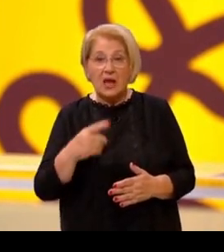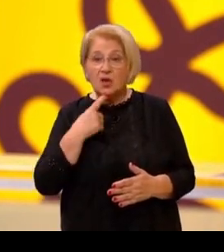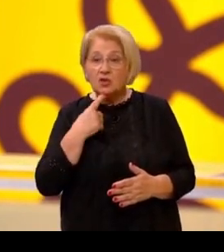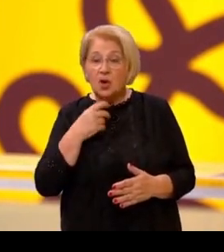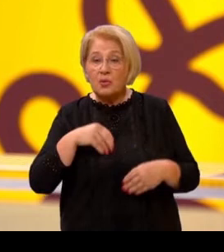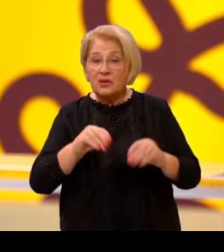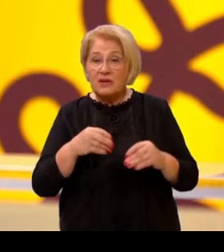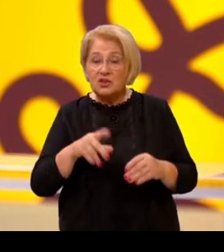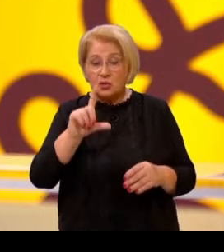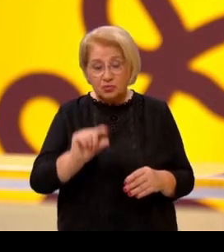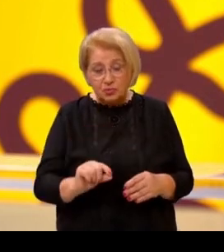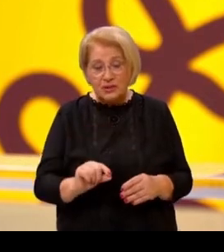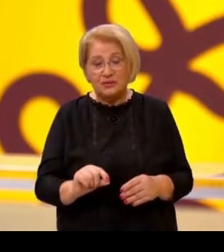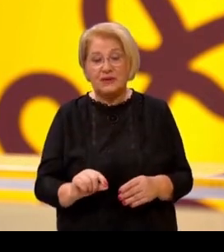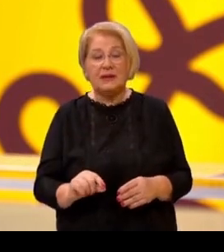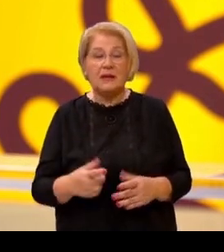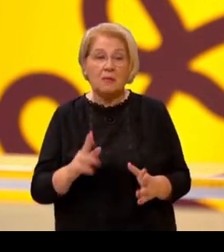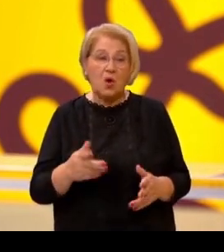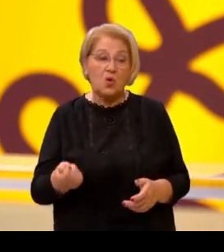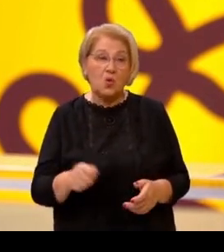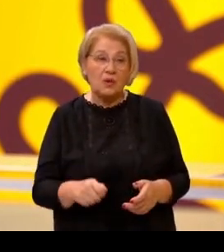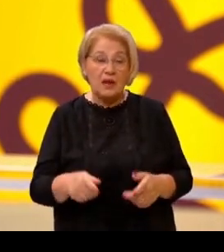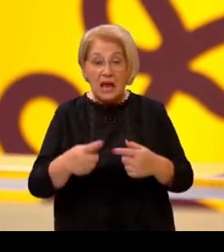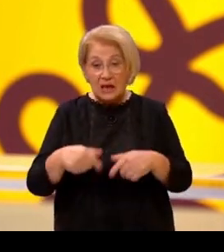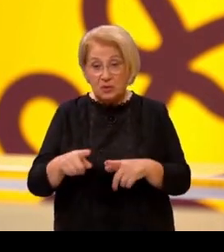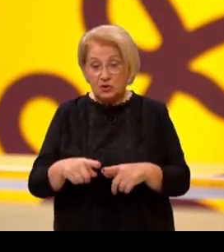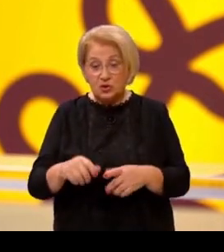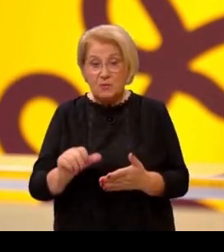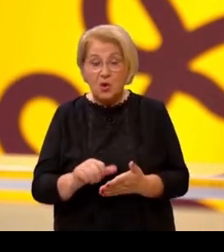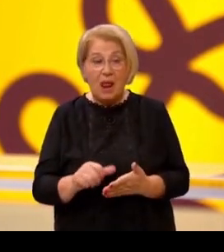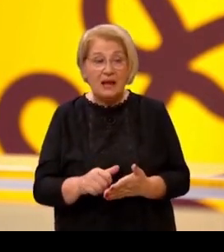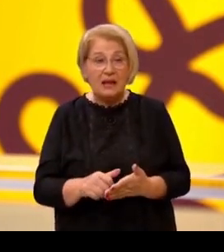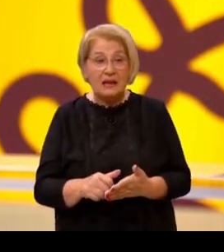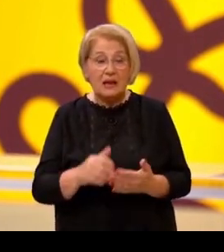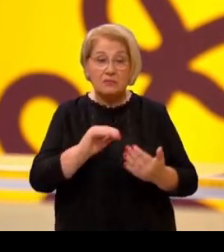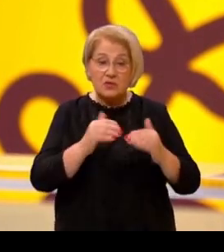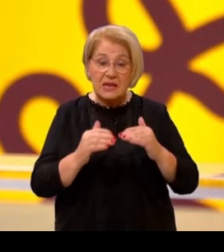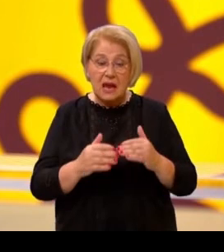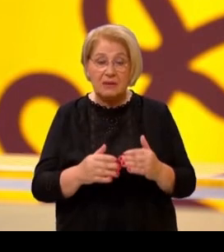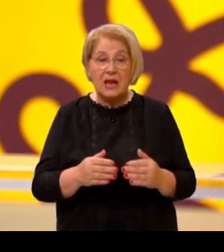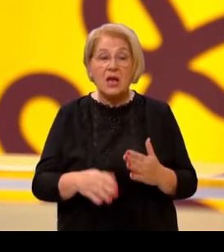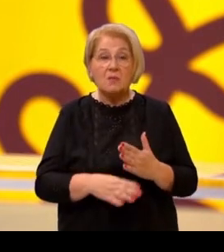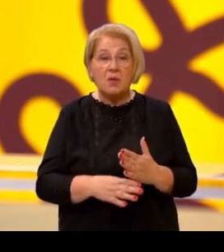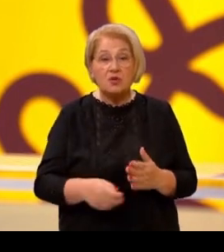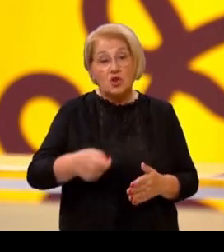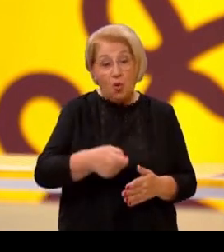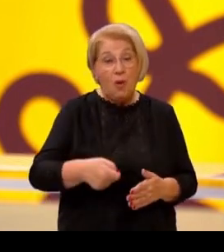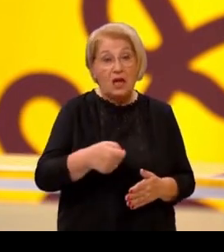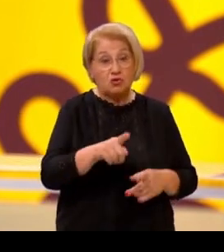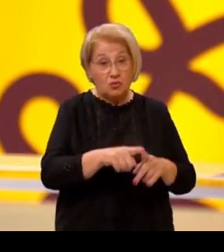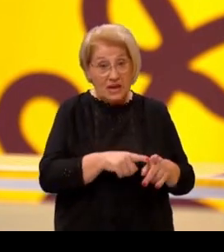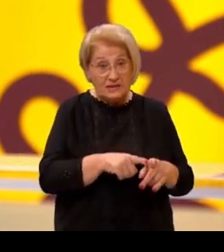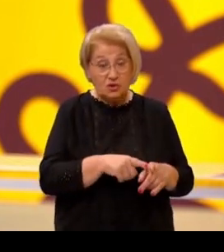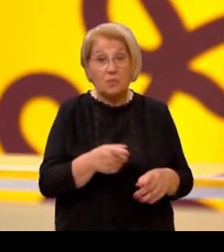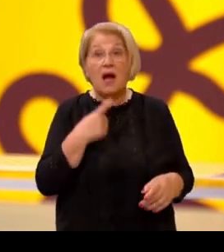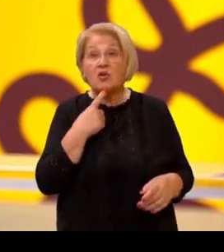i prodavače koji im daju jeftinije. Zatim neke podružnice imaju blaga i neuzajamne pomoći gdje svi uplačuju pa kad treba nekom članu